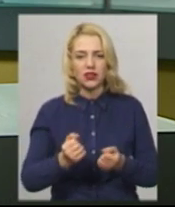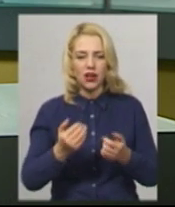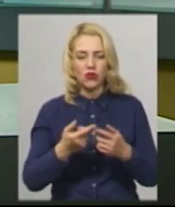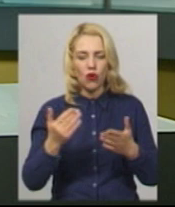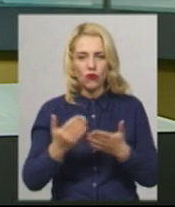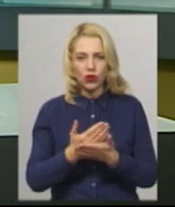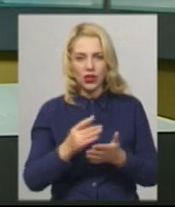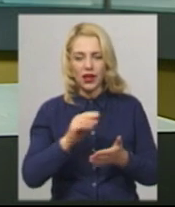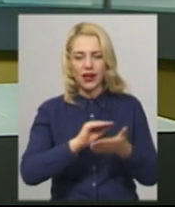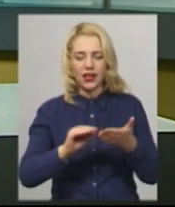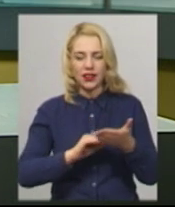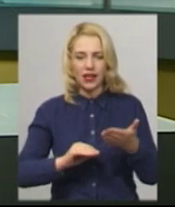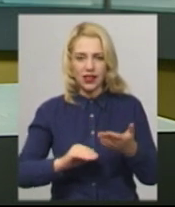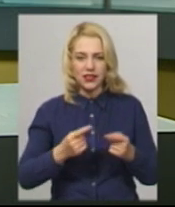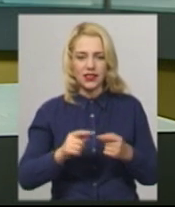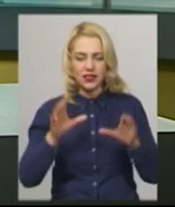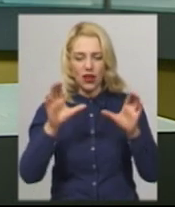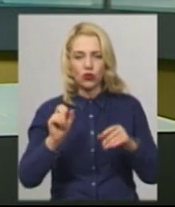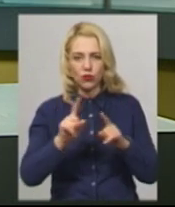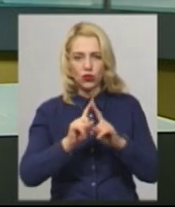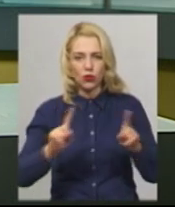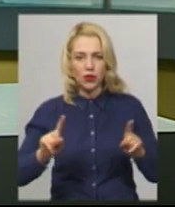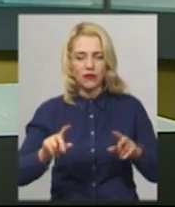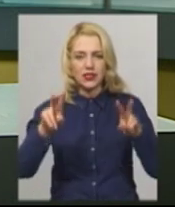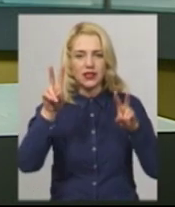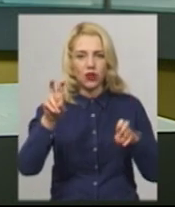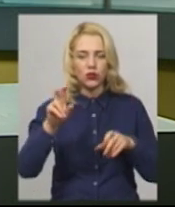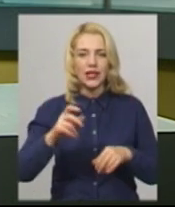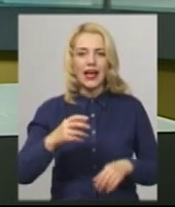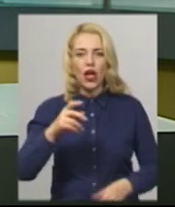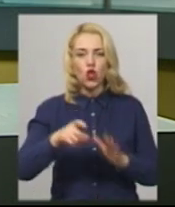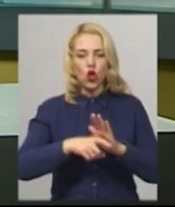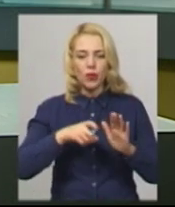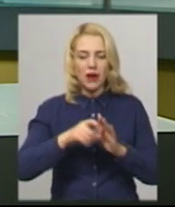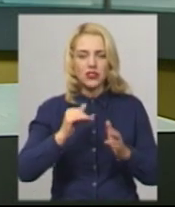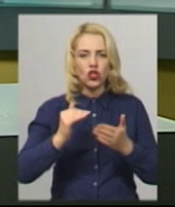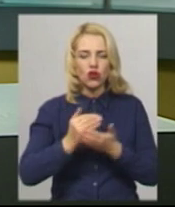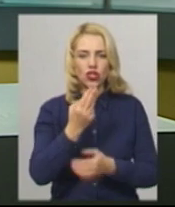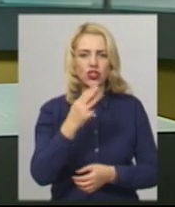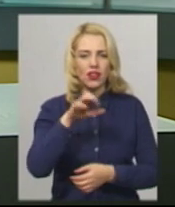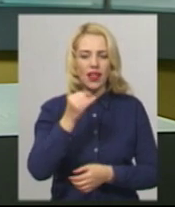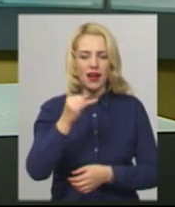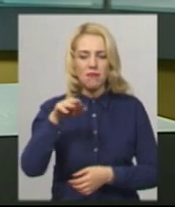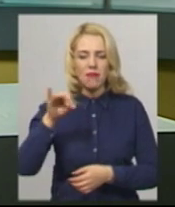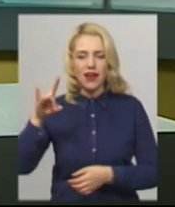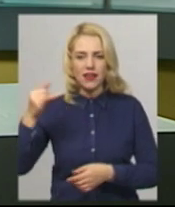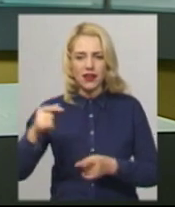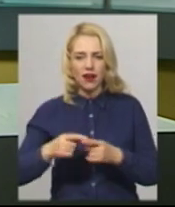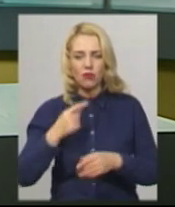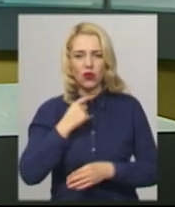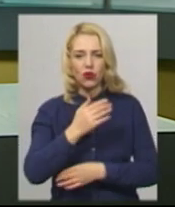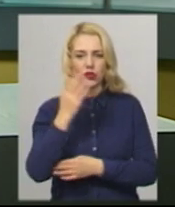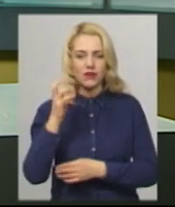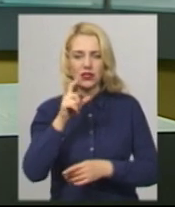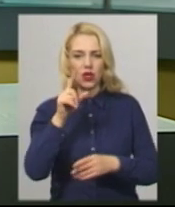особливий статус Донбасу і так званої формули Штайнмаєра. Проголосували за лист звернення після внесення додаткових пунктів,